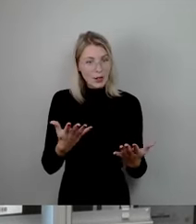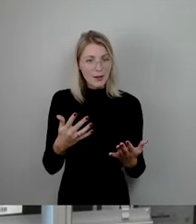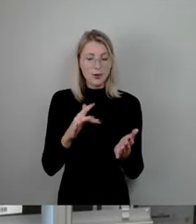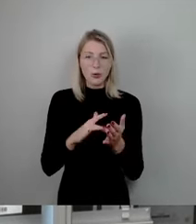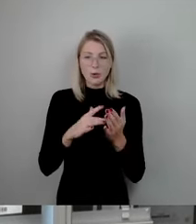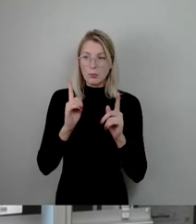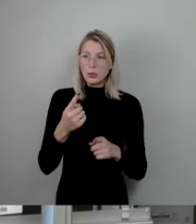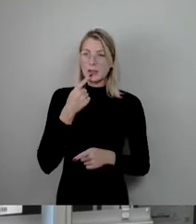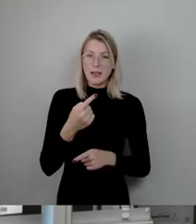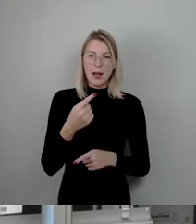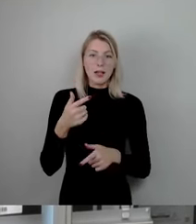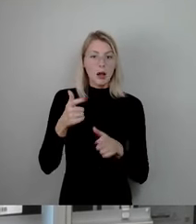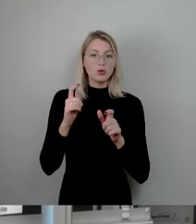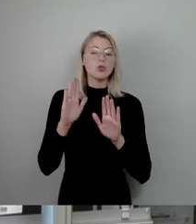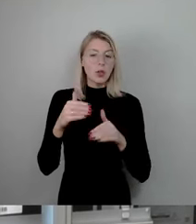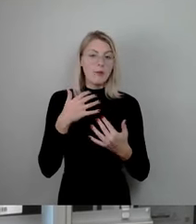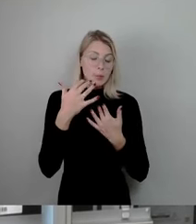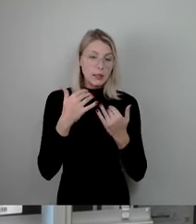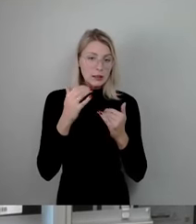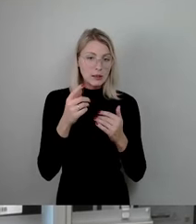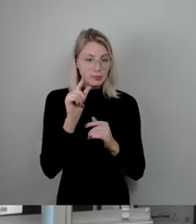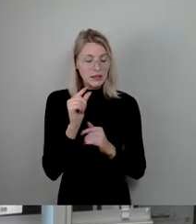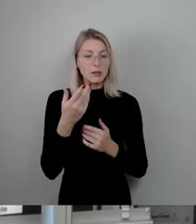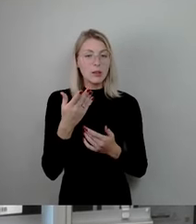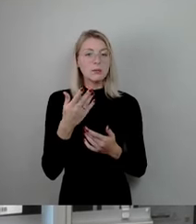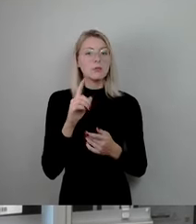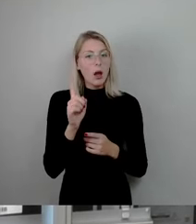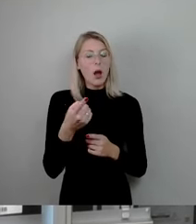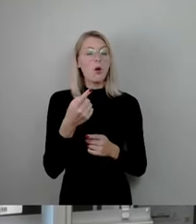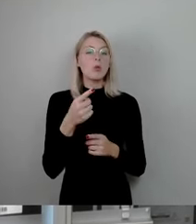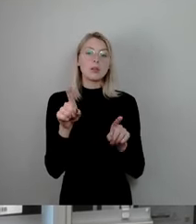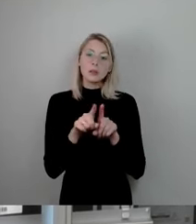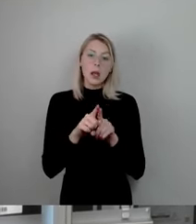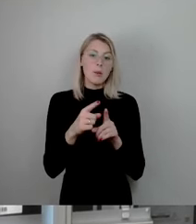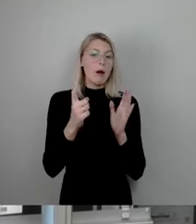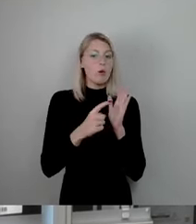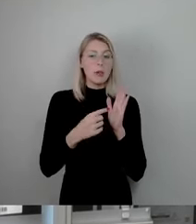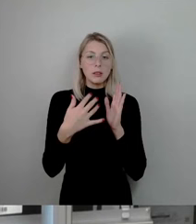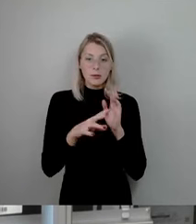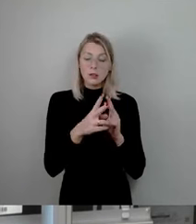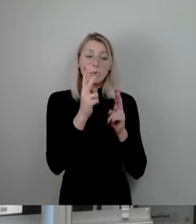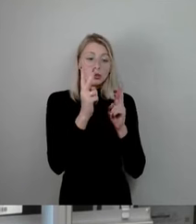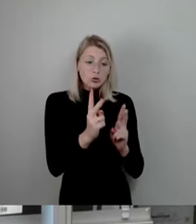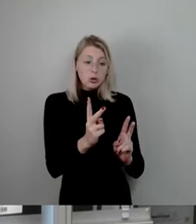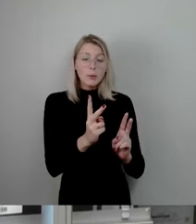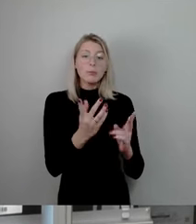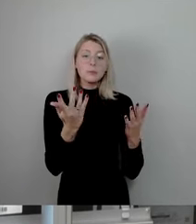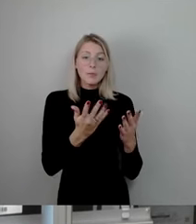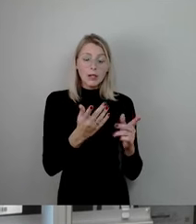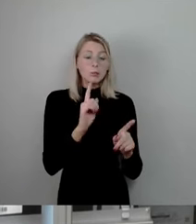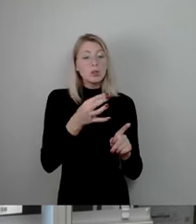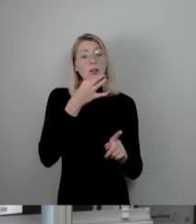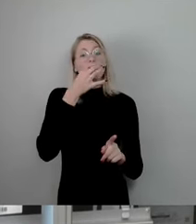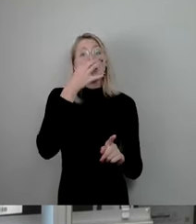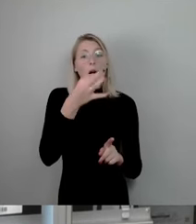vielleicht aus dem Ausschuss berichten. Da hat der Zastrow natürlich dieselben Argumente gebracht und zu Recht ist ja richtige Weise, auch nachzufragen, warum